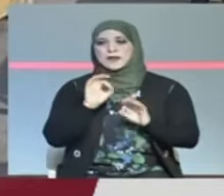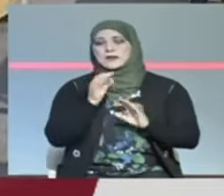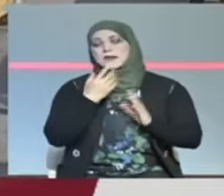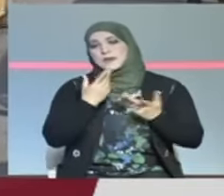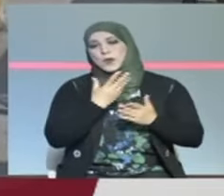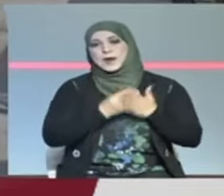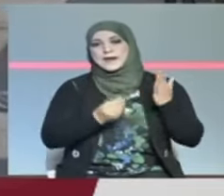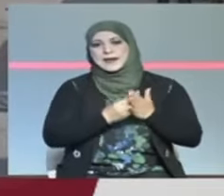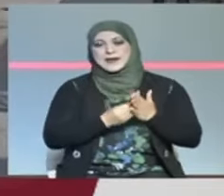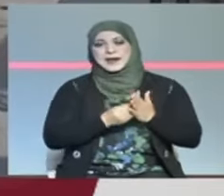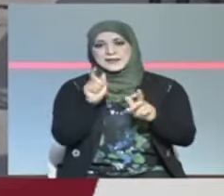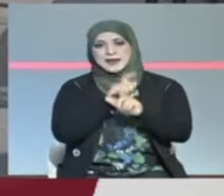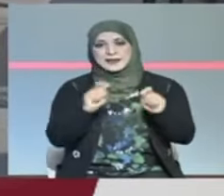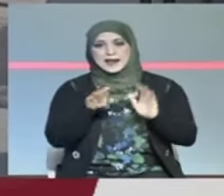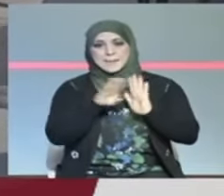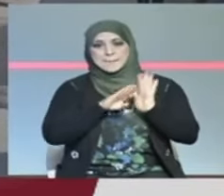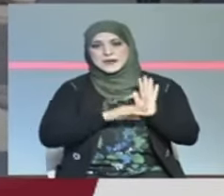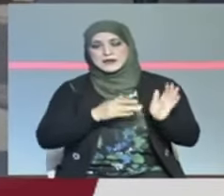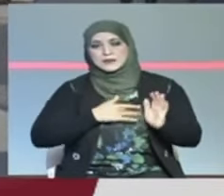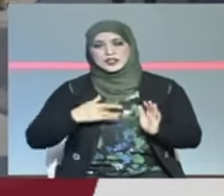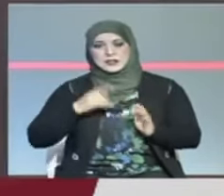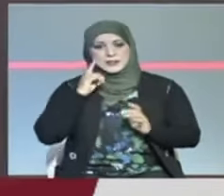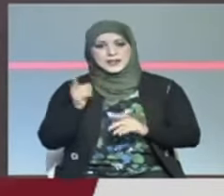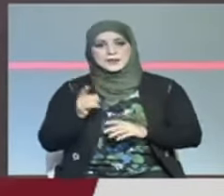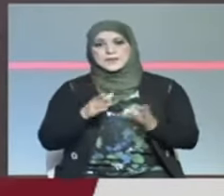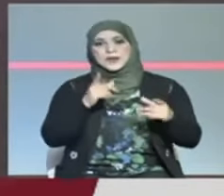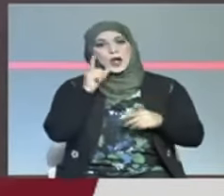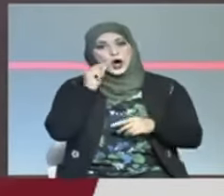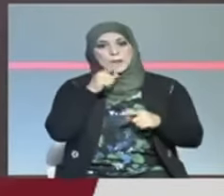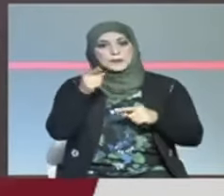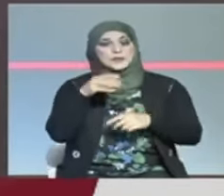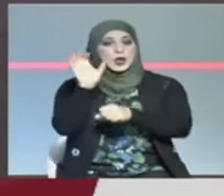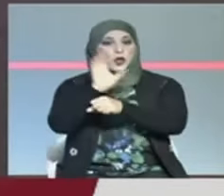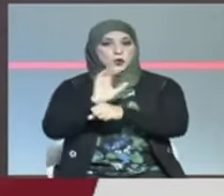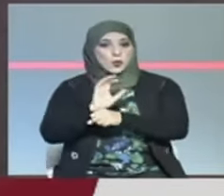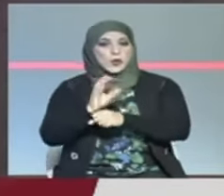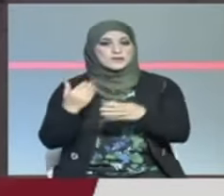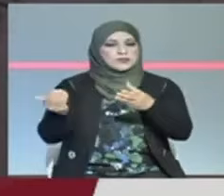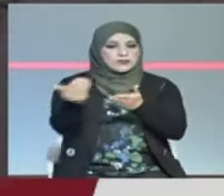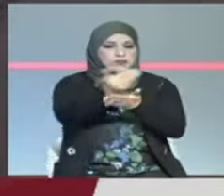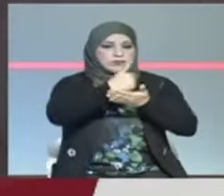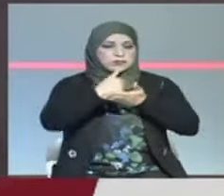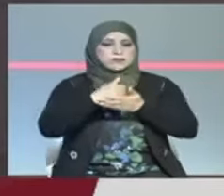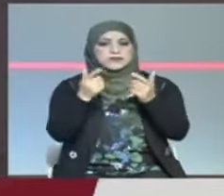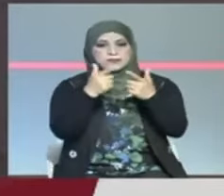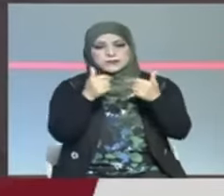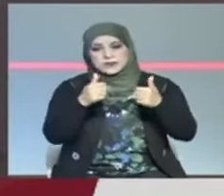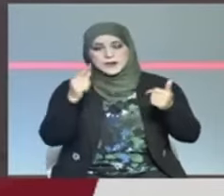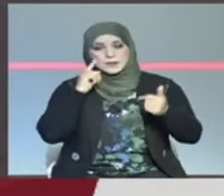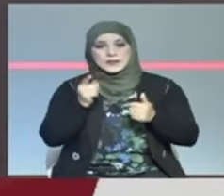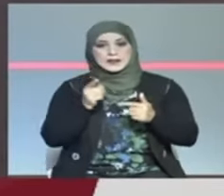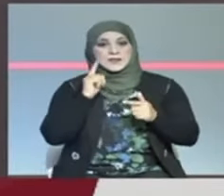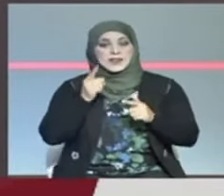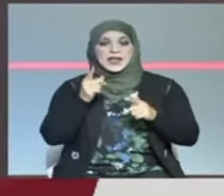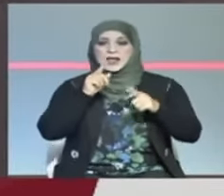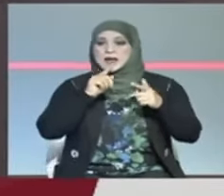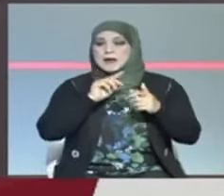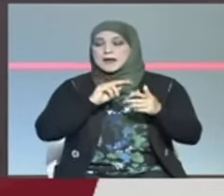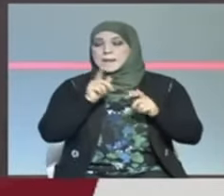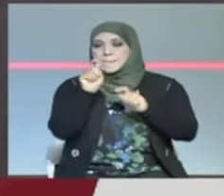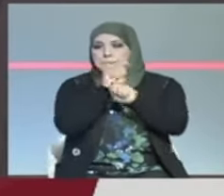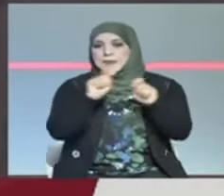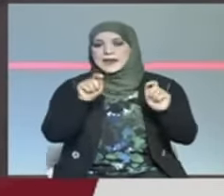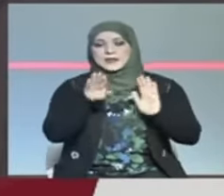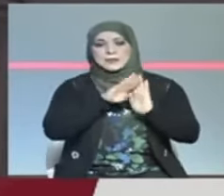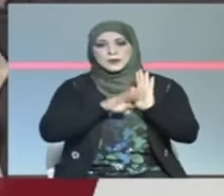الصحي ثم نسبة له يخطر يعبي أكثر من لازم النقل العشوائي والذي لا يستجب لقواعد البروتوكول